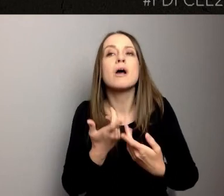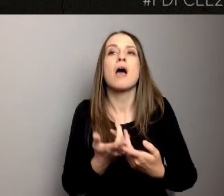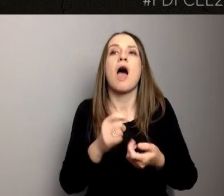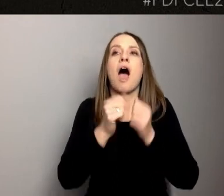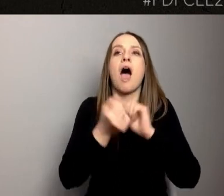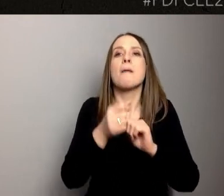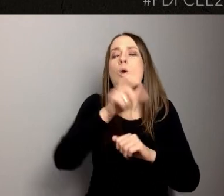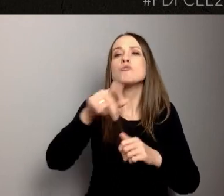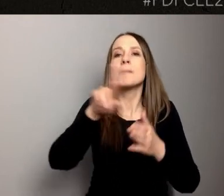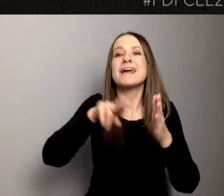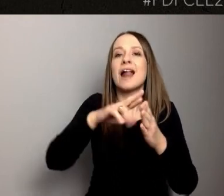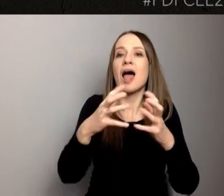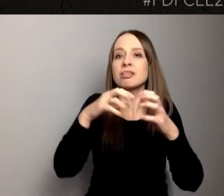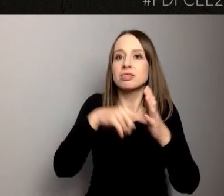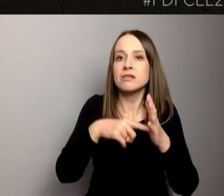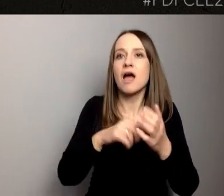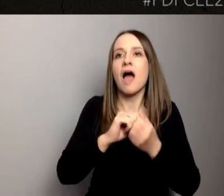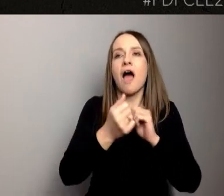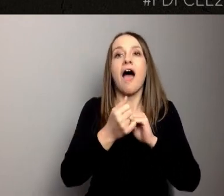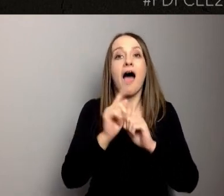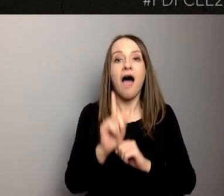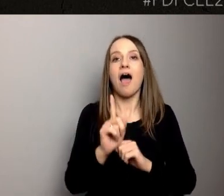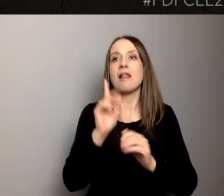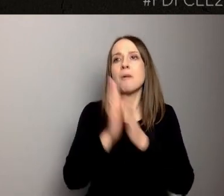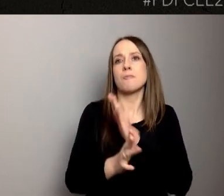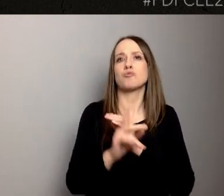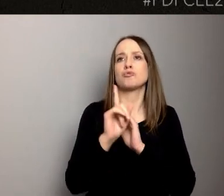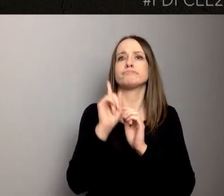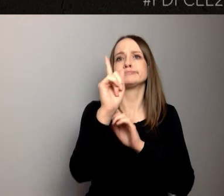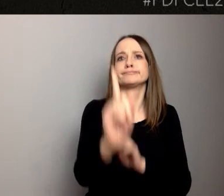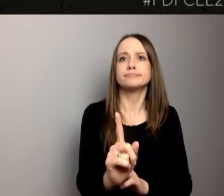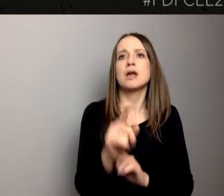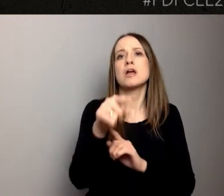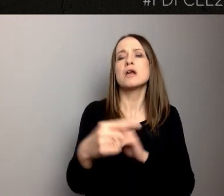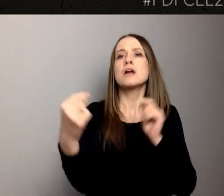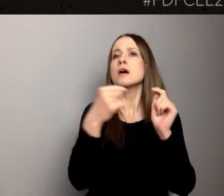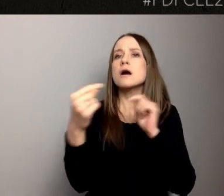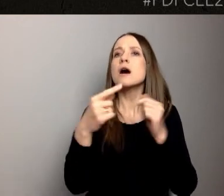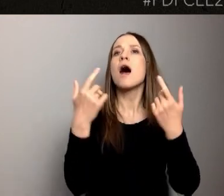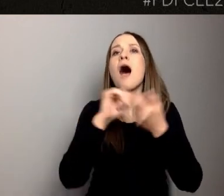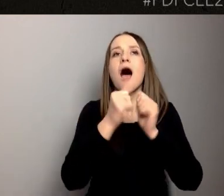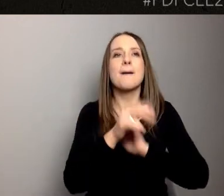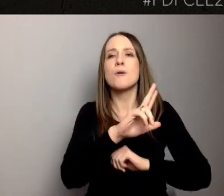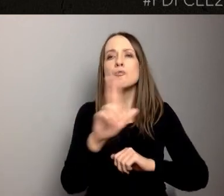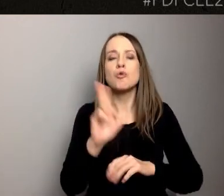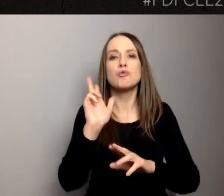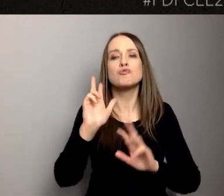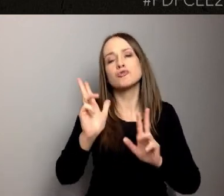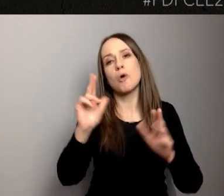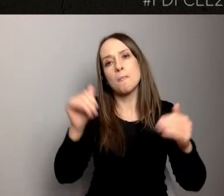ale po prostu do nich idzie i z nimi rozmawia, albo po prostu poznaje ludzi, którzy mogą coś więcej wiedzieć o mieście. I to się odbywa właśnie offline.